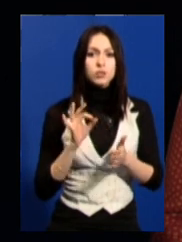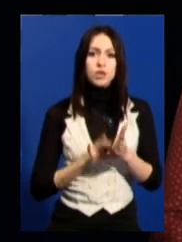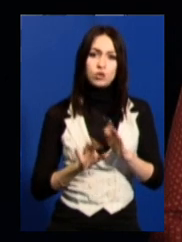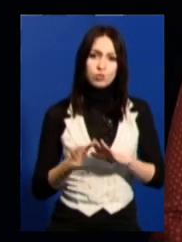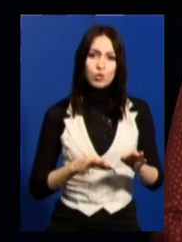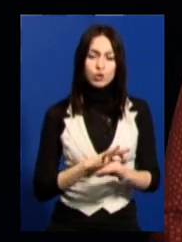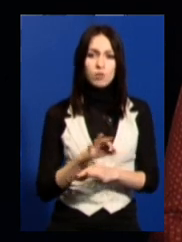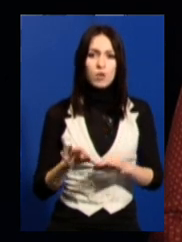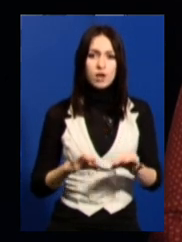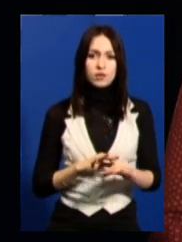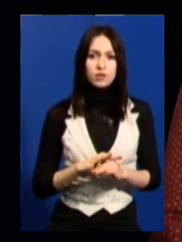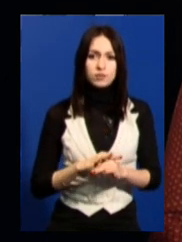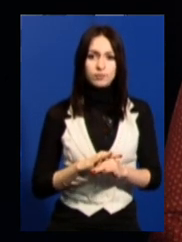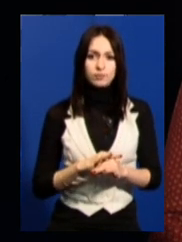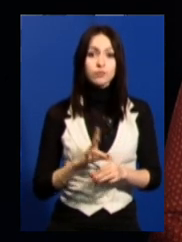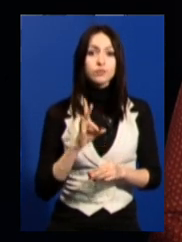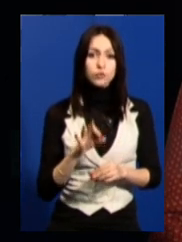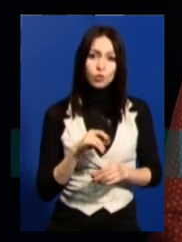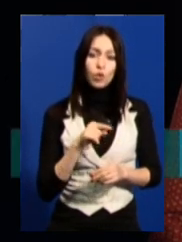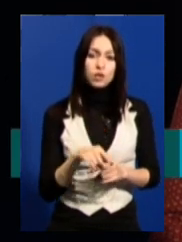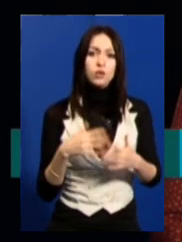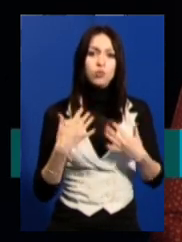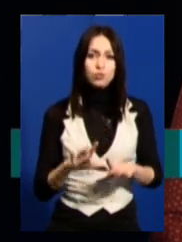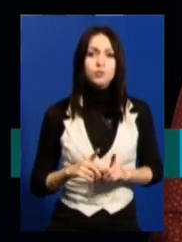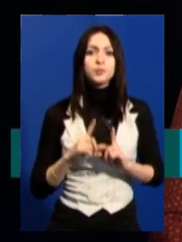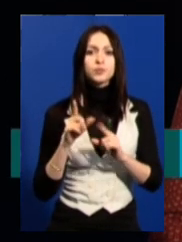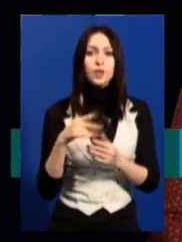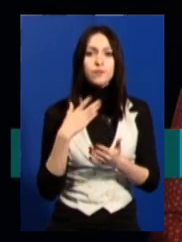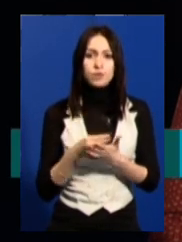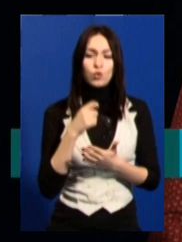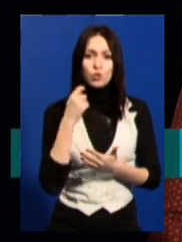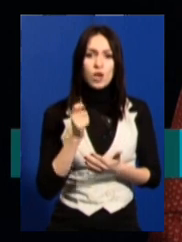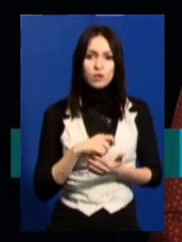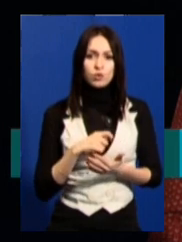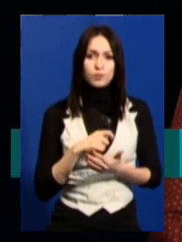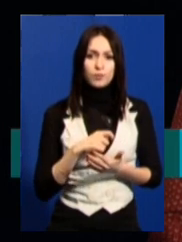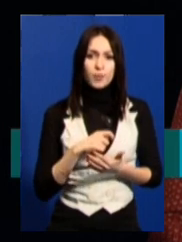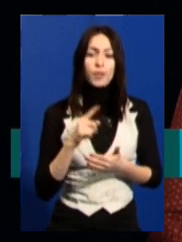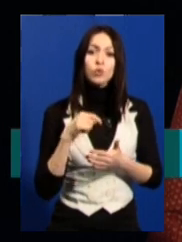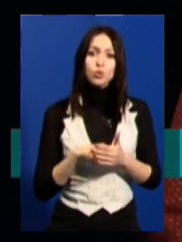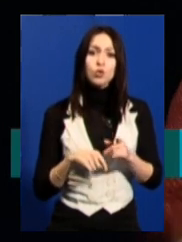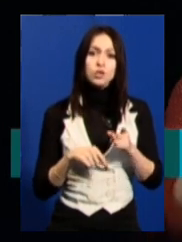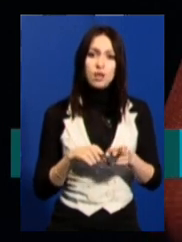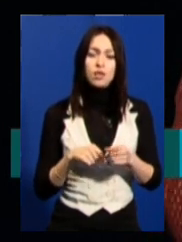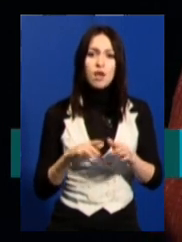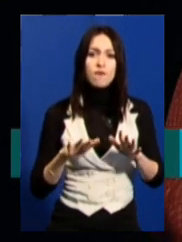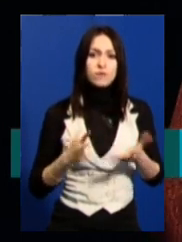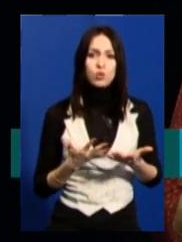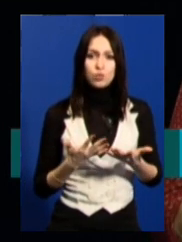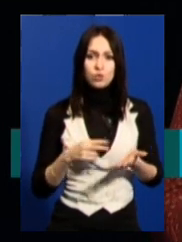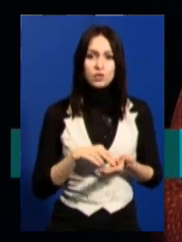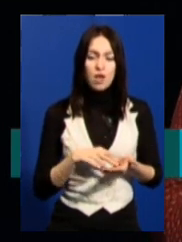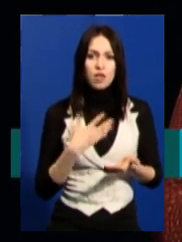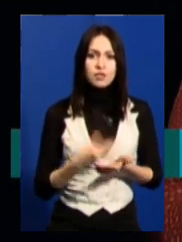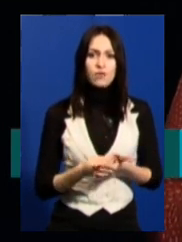проєкту. Але вони вже поїхали в свою Україну. Ну, тобто, вона раптом стала